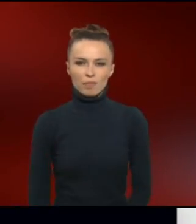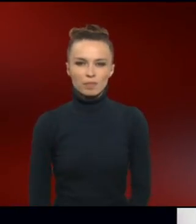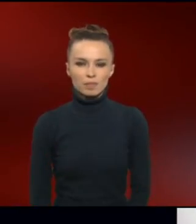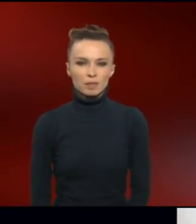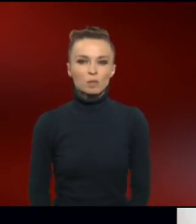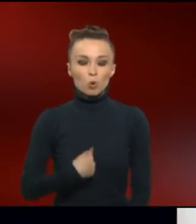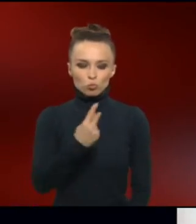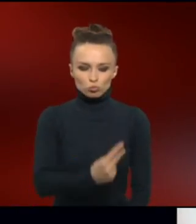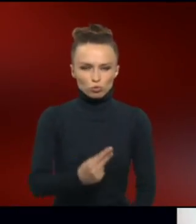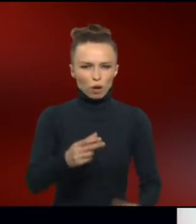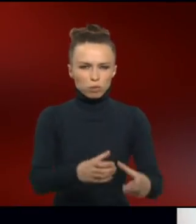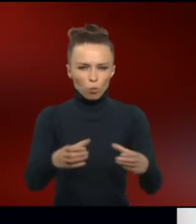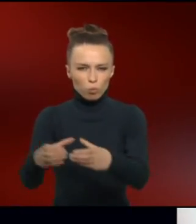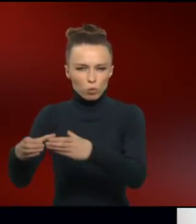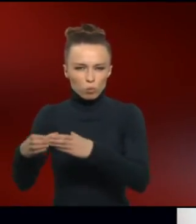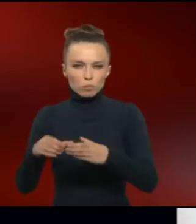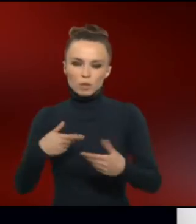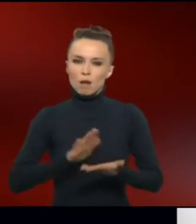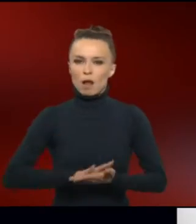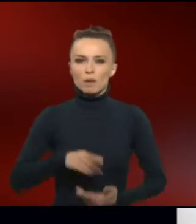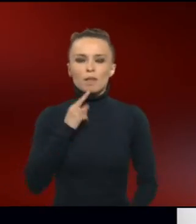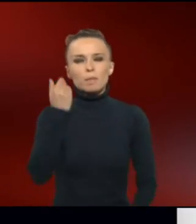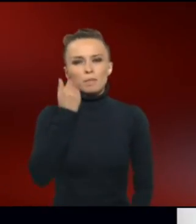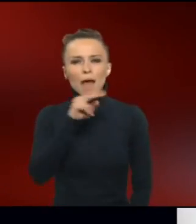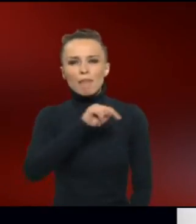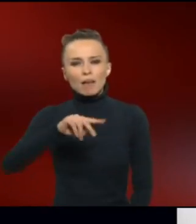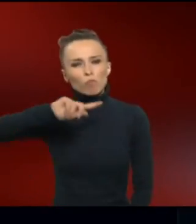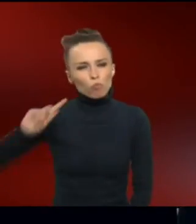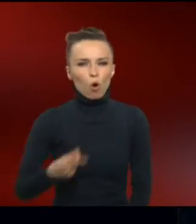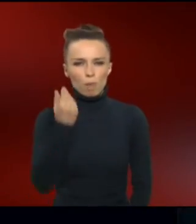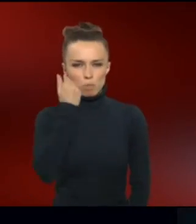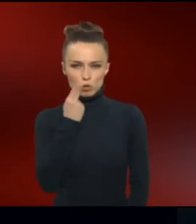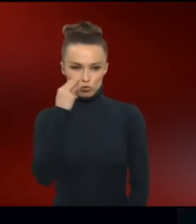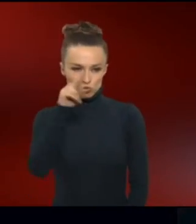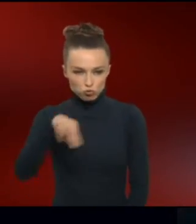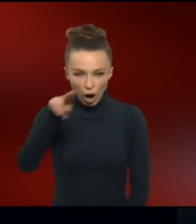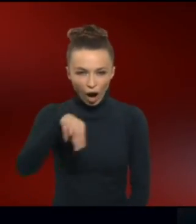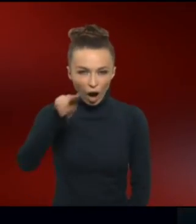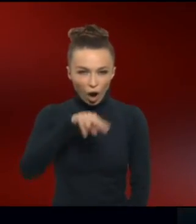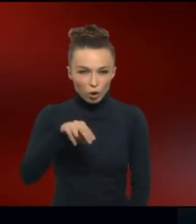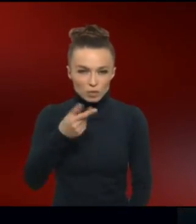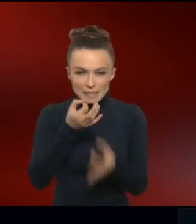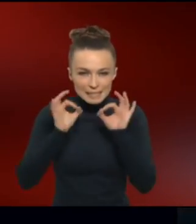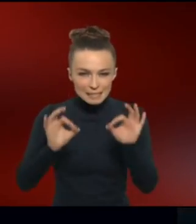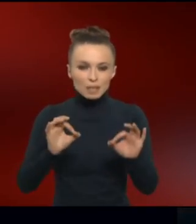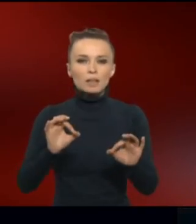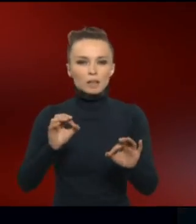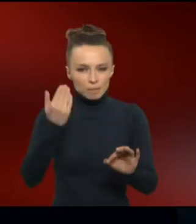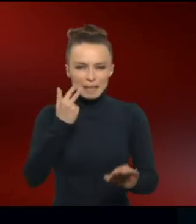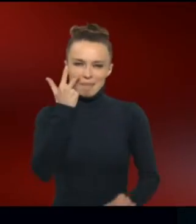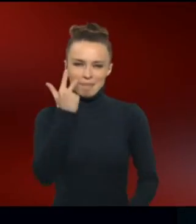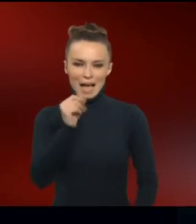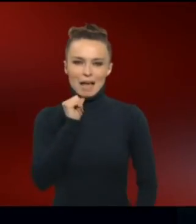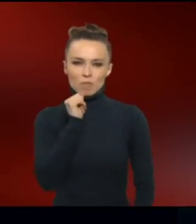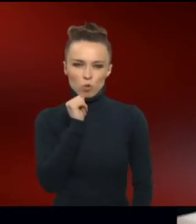zwei Nüsse. Frau Missergen, bitte auch zwei Nüsse. Nahat, nochmal, schau dir das gut an. Guck dir nochmal drei Nüsse.